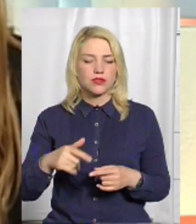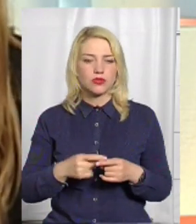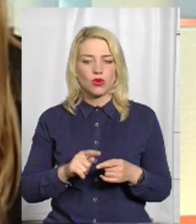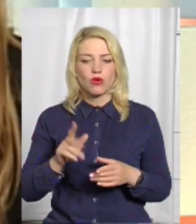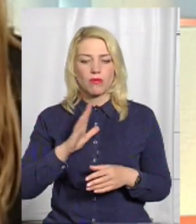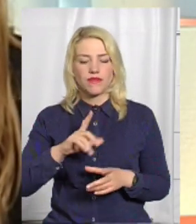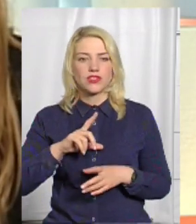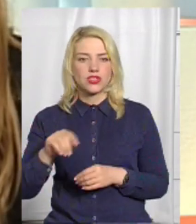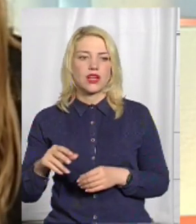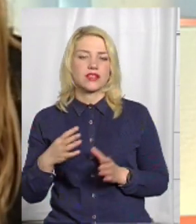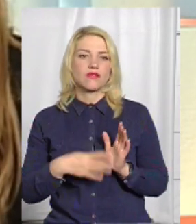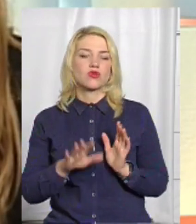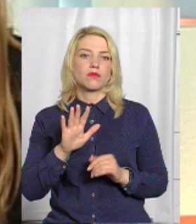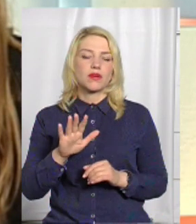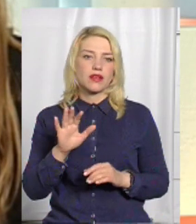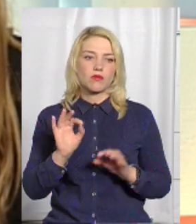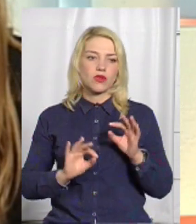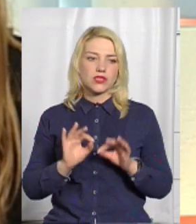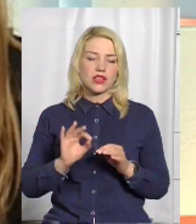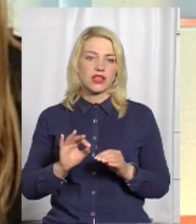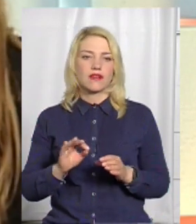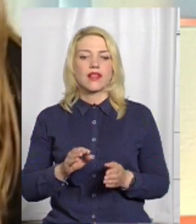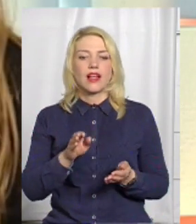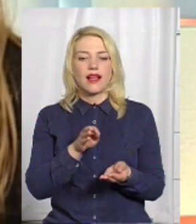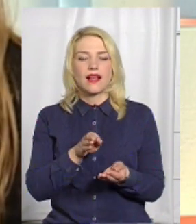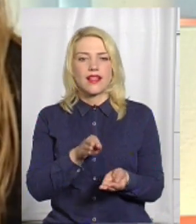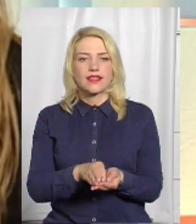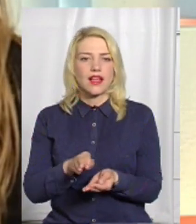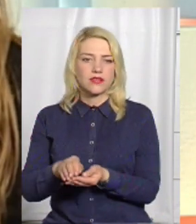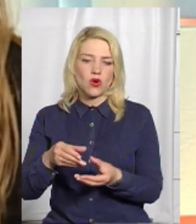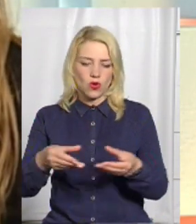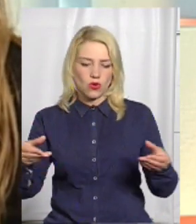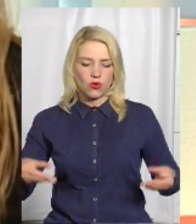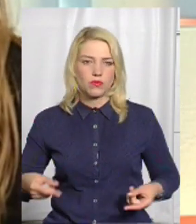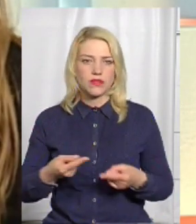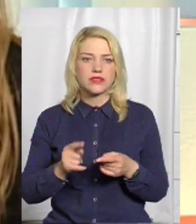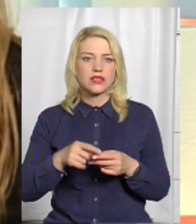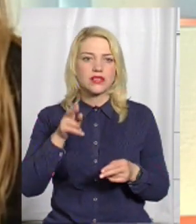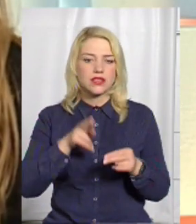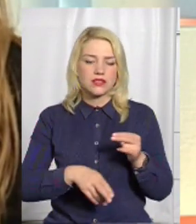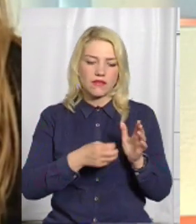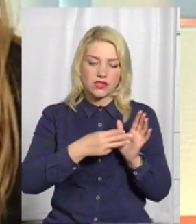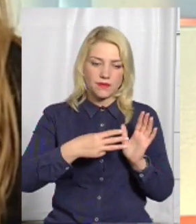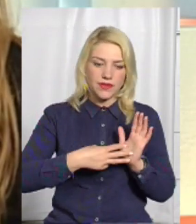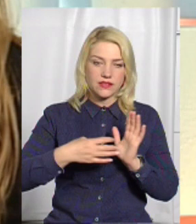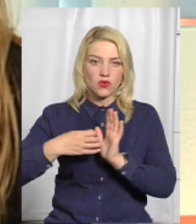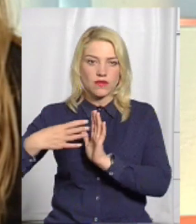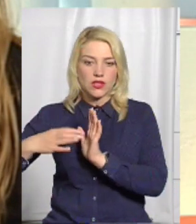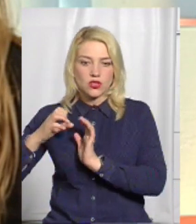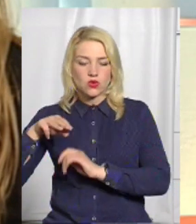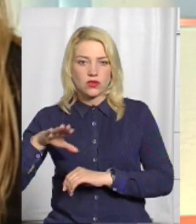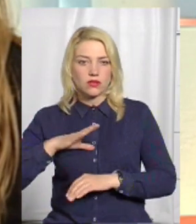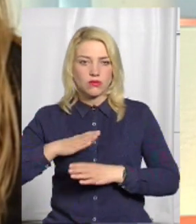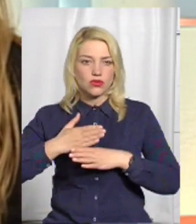По суті, 95% надгробків, які, на мій погляд, це кінець XVIII-XIX століття, були